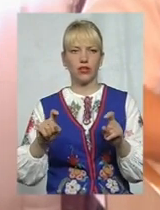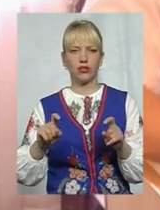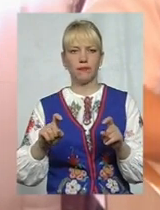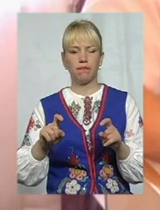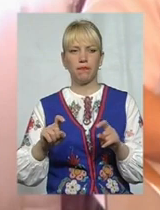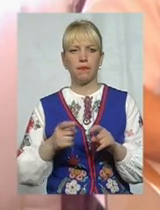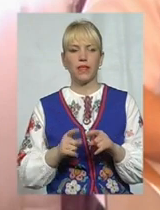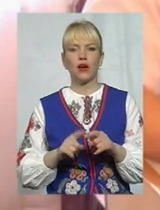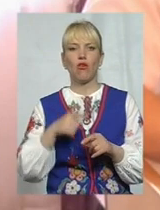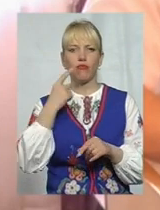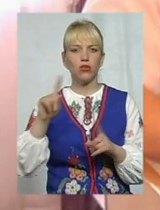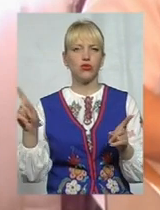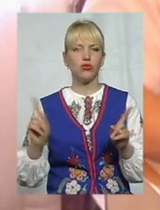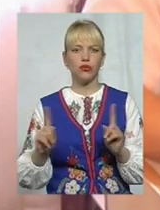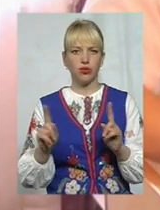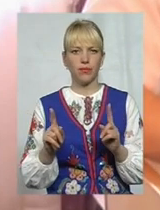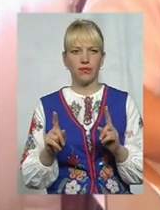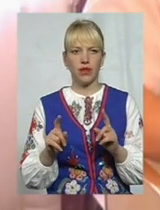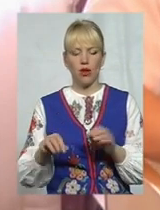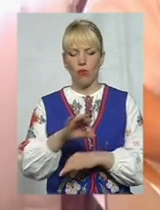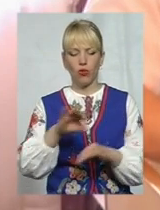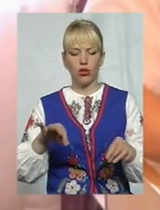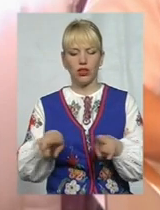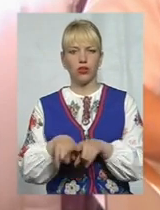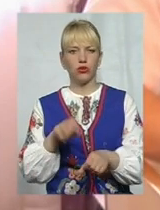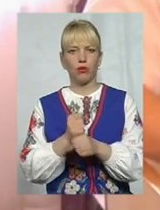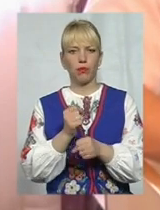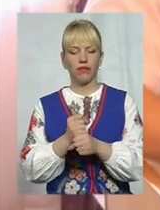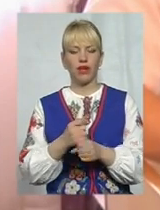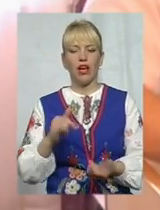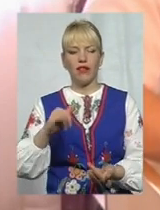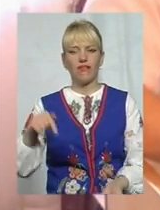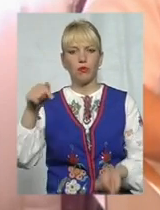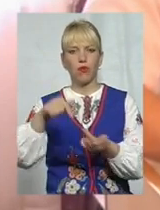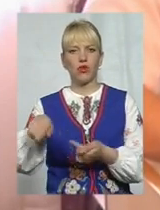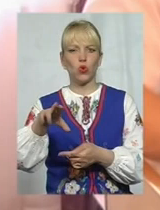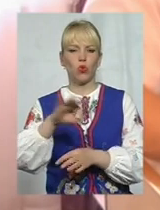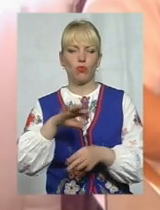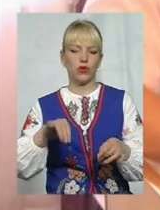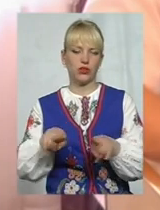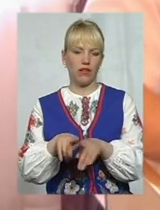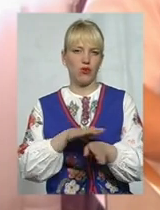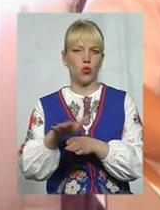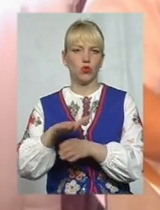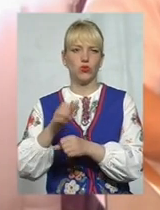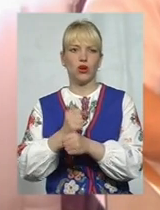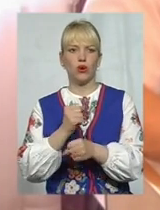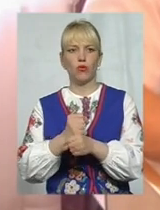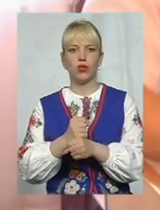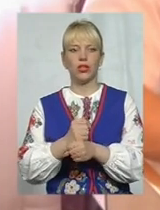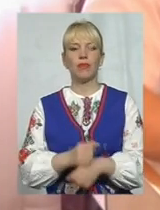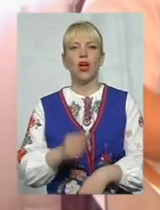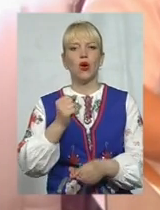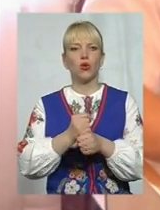Силаючись на те, що проєктант зробив так проєкт і відповідно до проєкту так роботи виконуються. Роботи